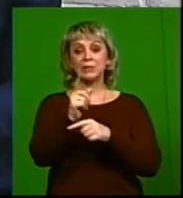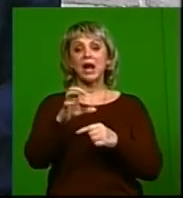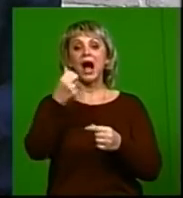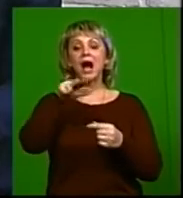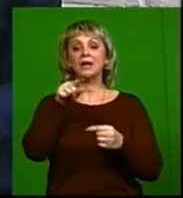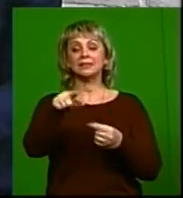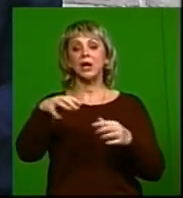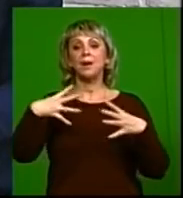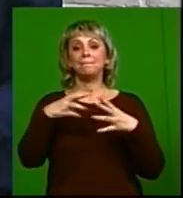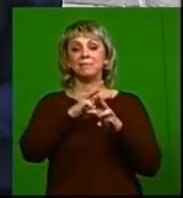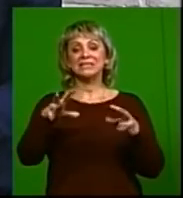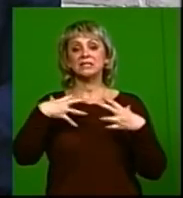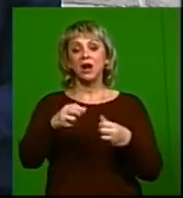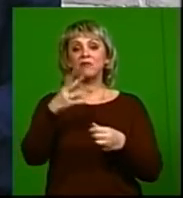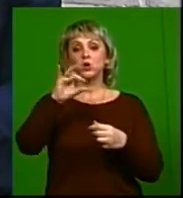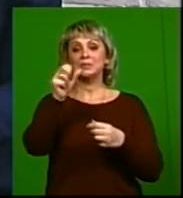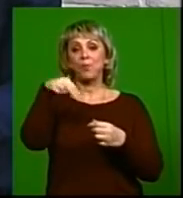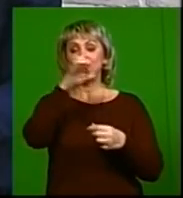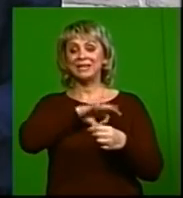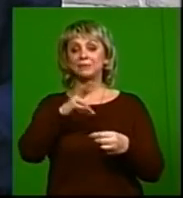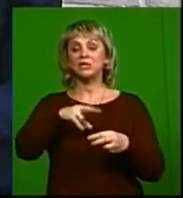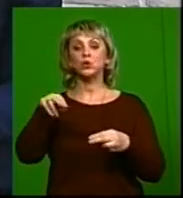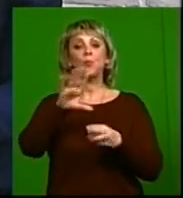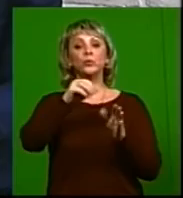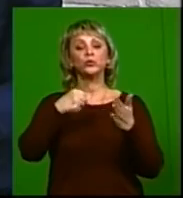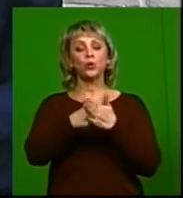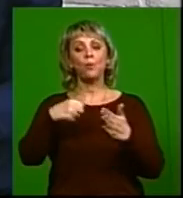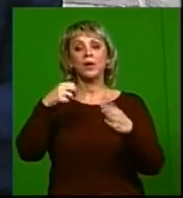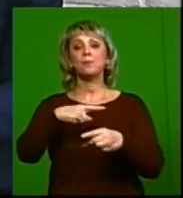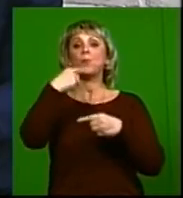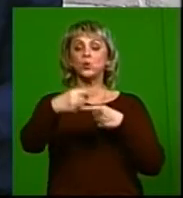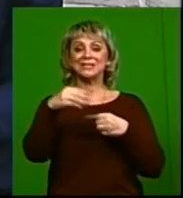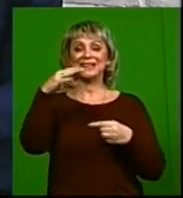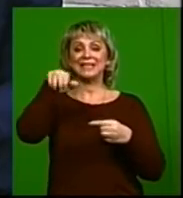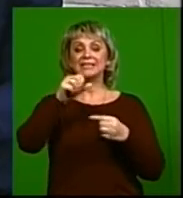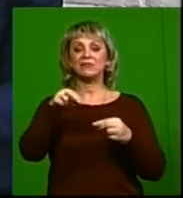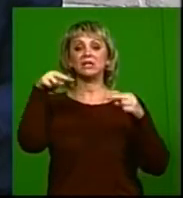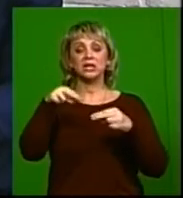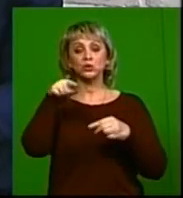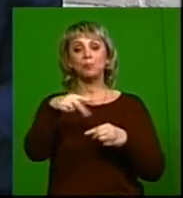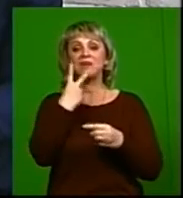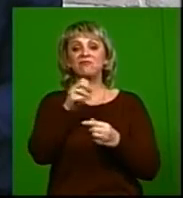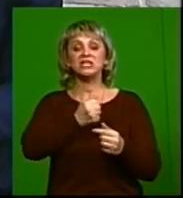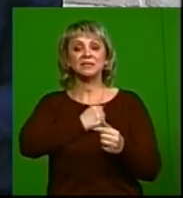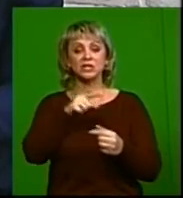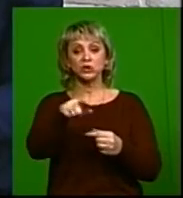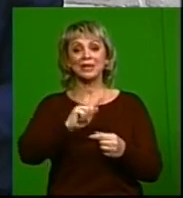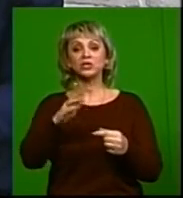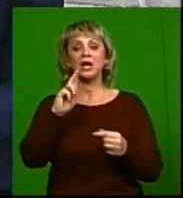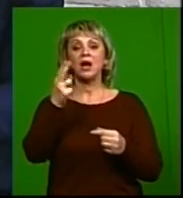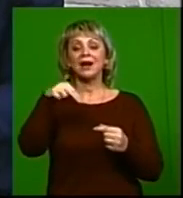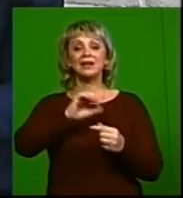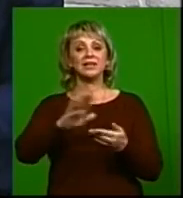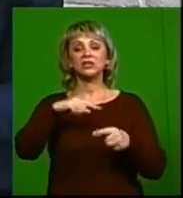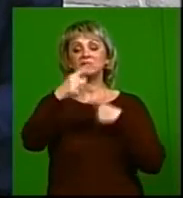актах Минздрава и Роспотребнадзора до и после тестовым консультированием. К сожалению, мы видим, что наши коллеги-медики не